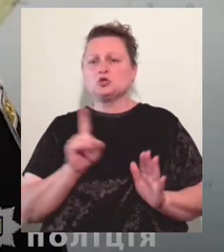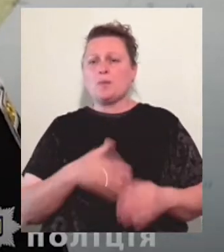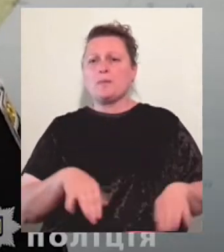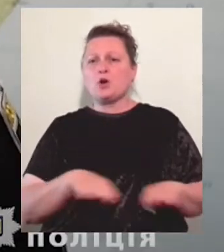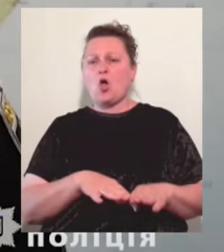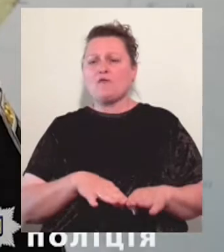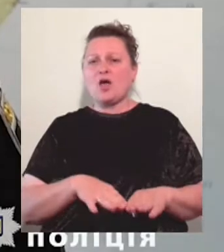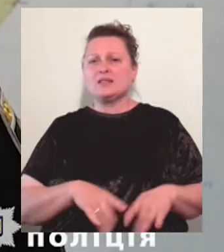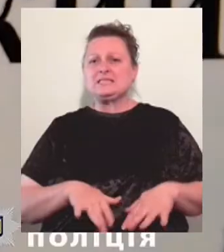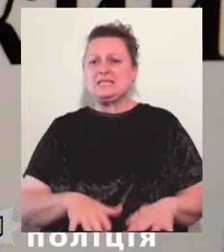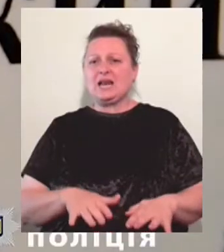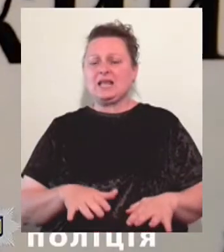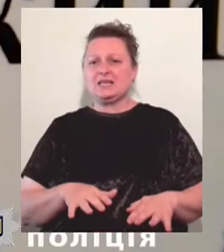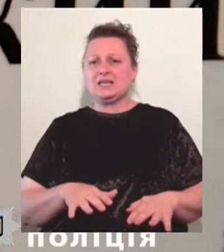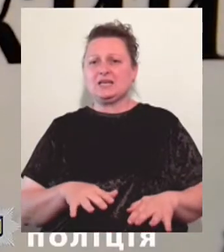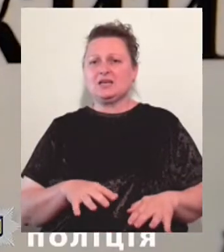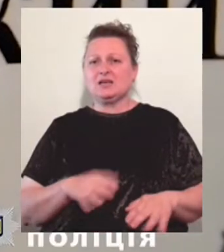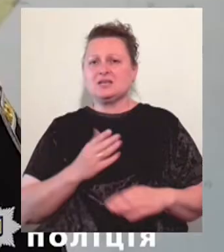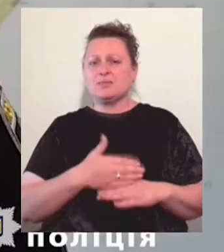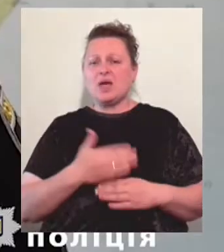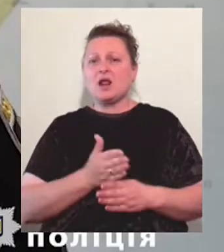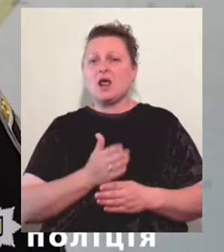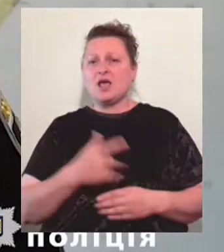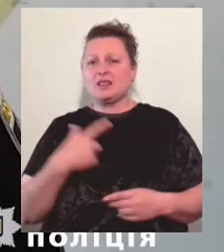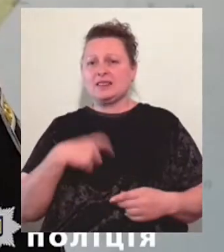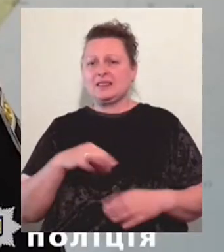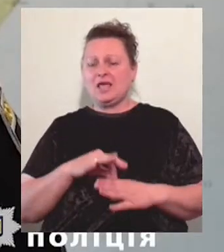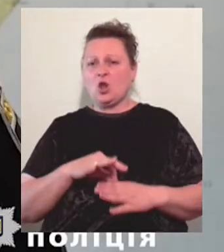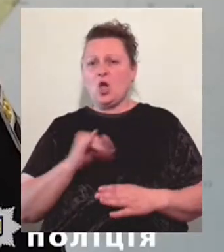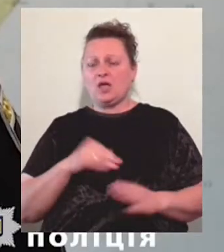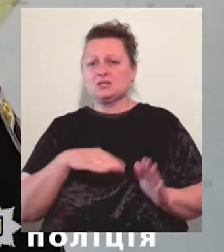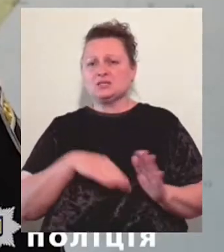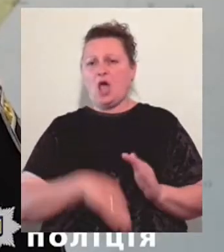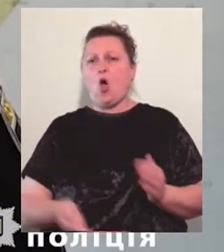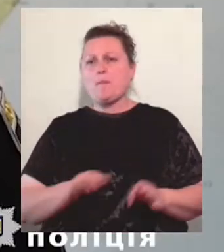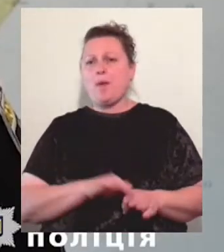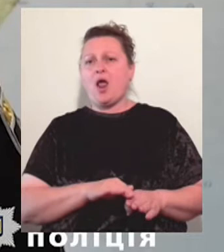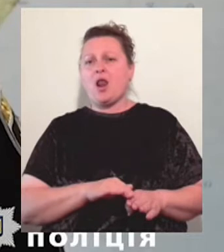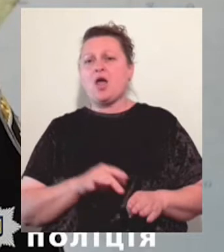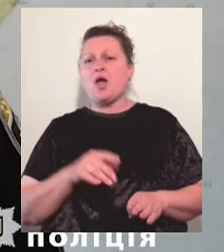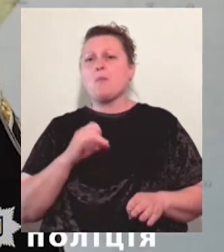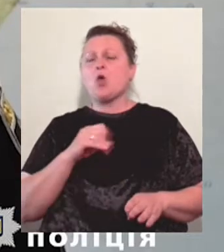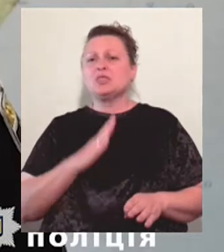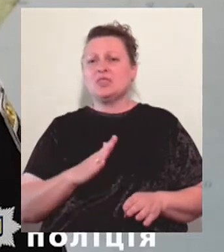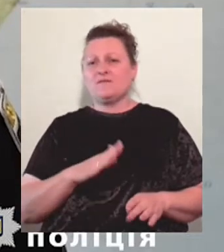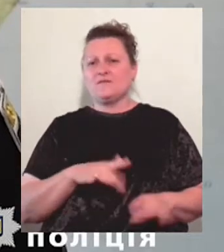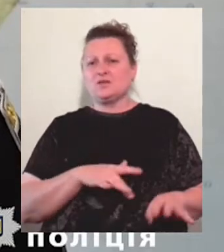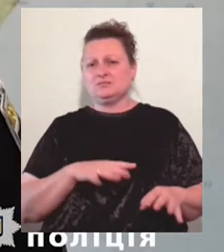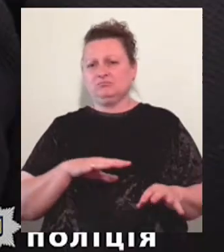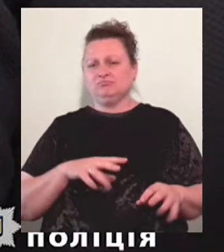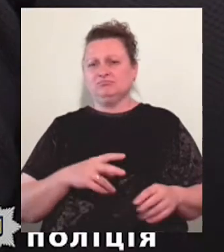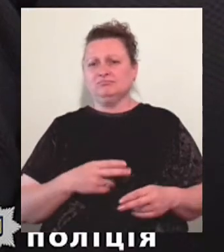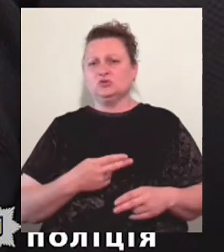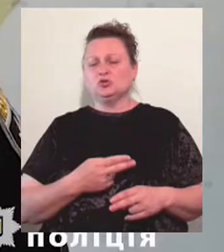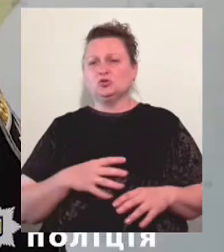злочину, зачленували тіло і закопали на оководземництво. Мотивом злочину вони називають помсту за інтимні стосунки